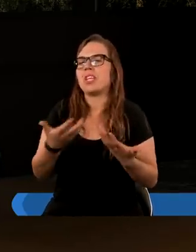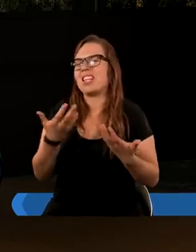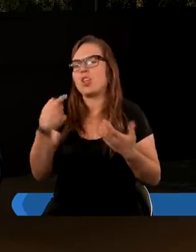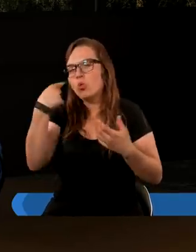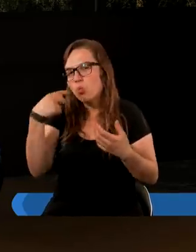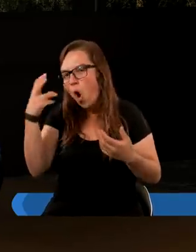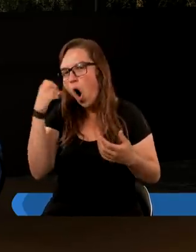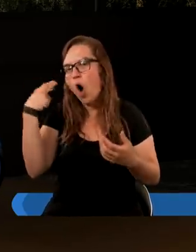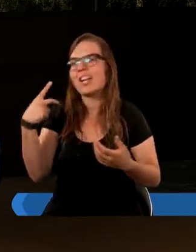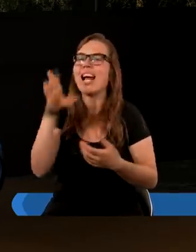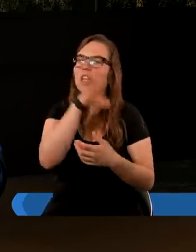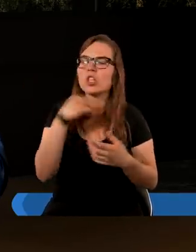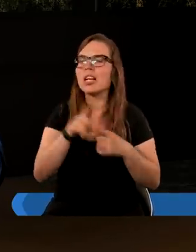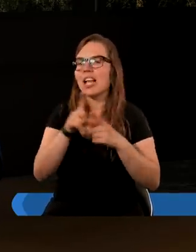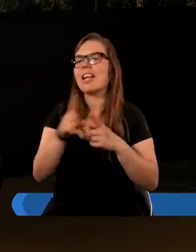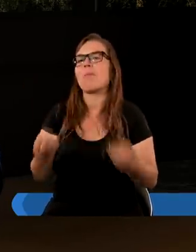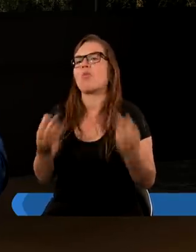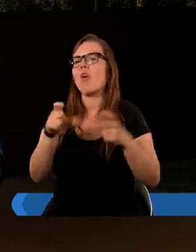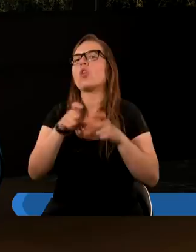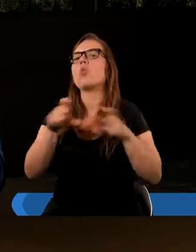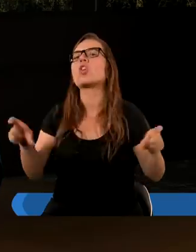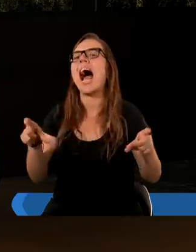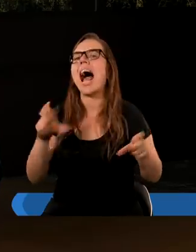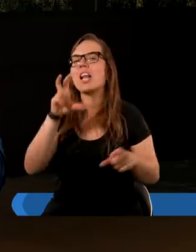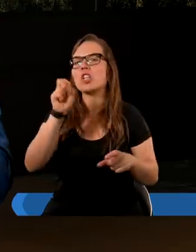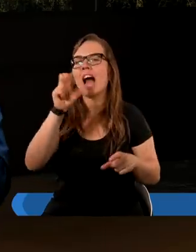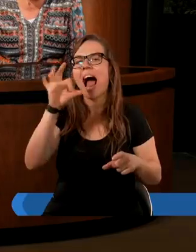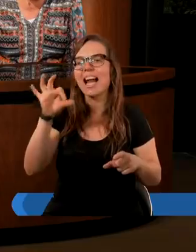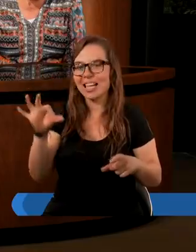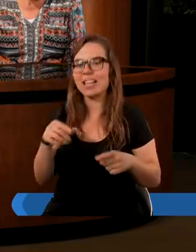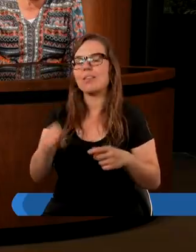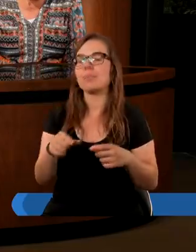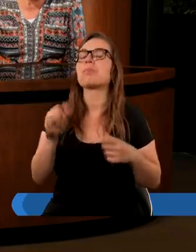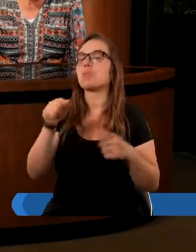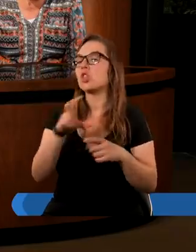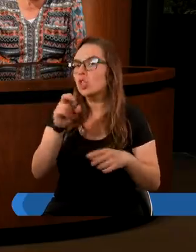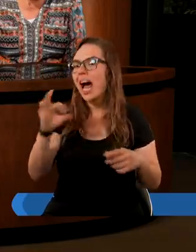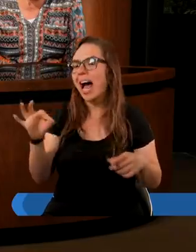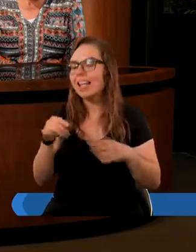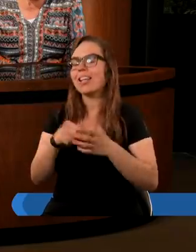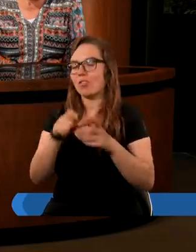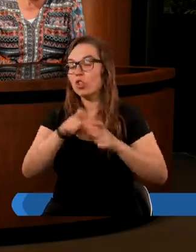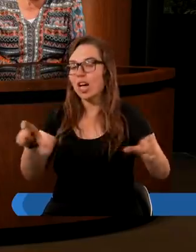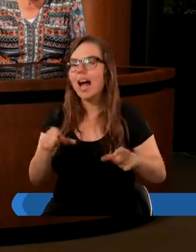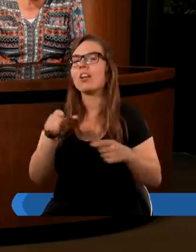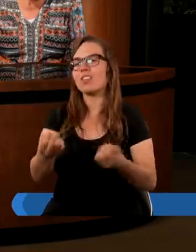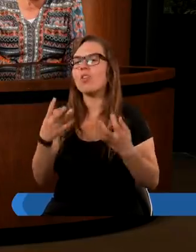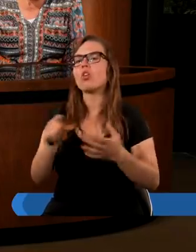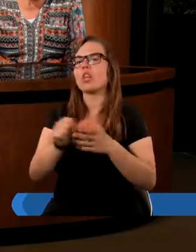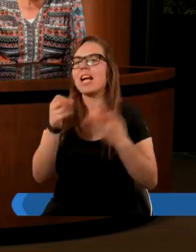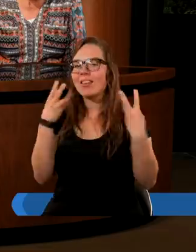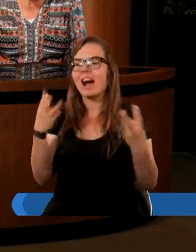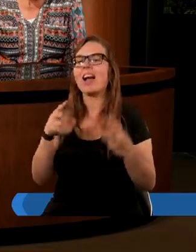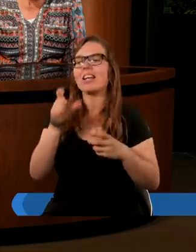słońce, księżyca i tak dalej, ale tak samo stworzył czas danego dnia. I to jest istotne, bo w tym momencie jeżeli Pan Bóg też stworzył